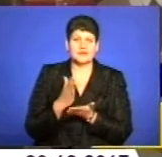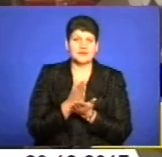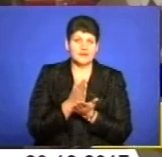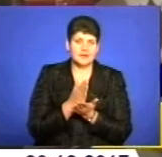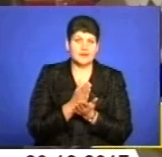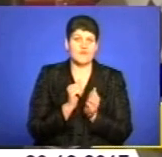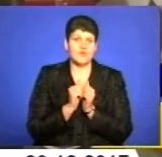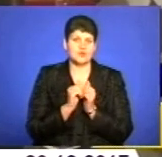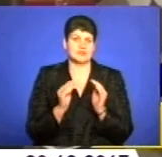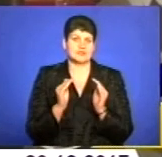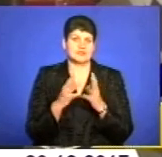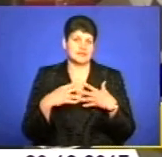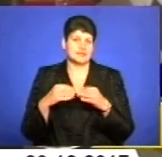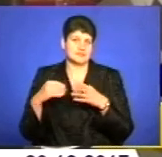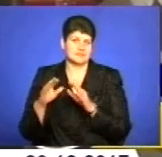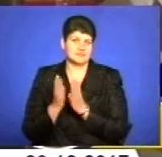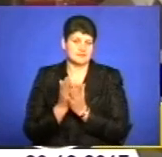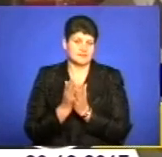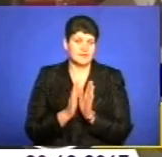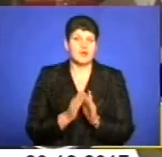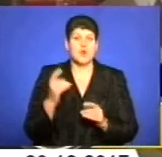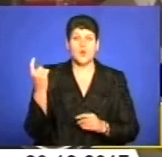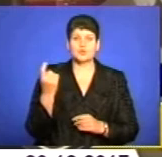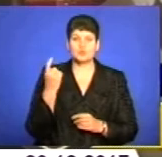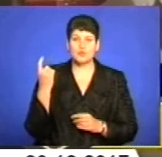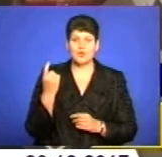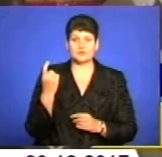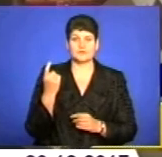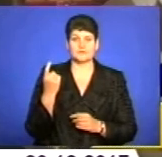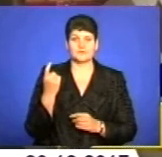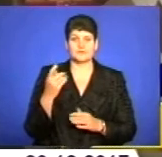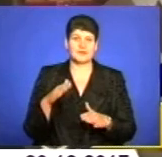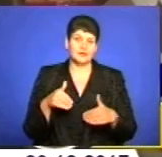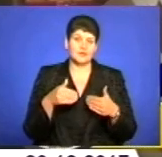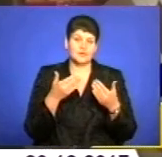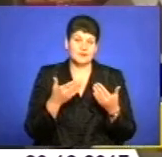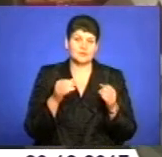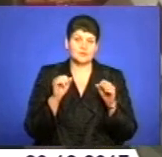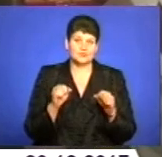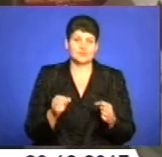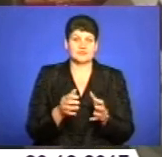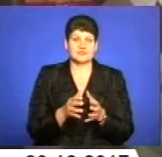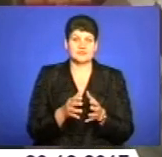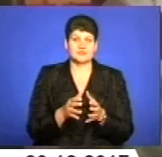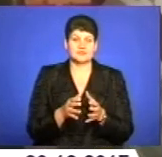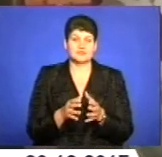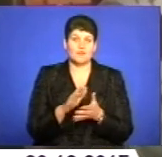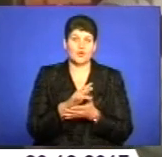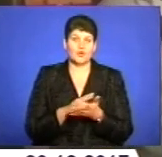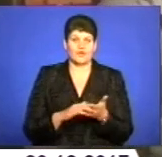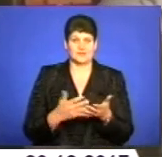впевнений, в кожній родині. І господарі вигадують їм друге життя, як подовжити життя. Бо